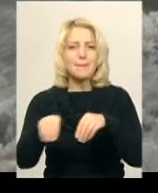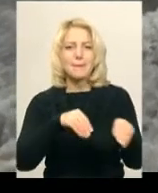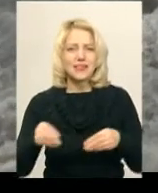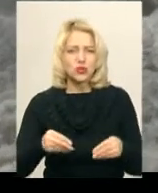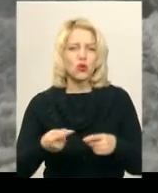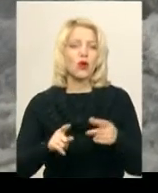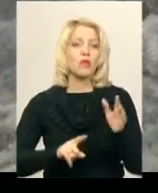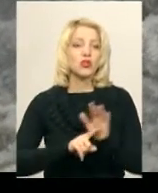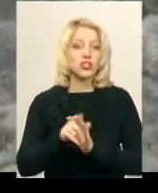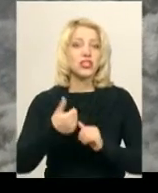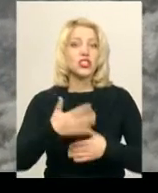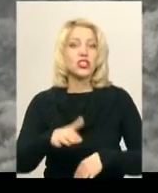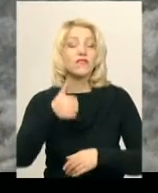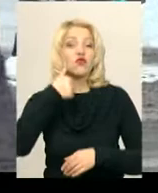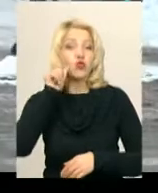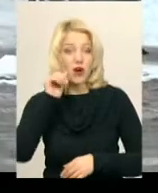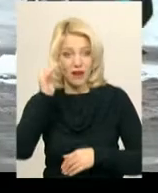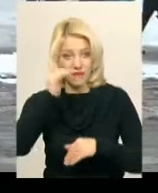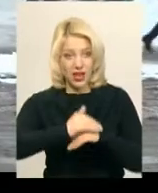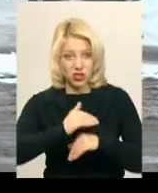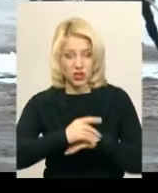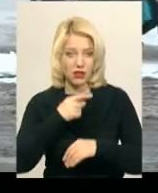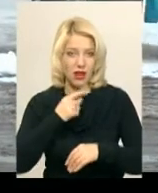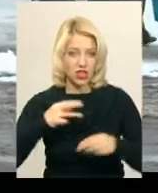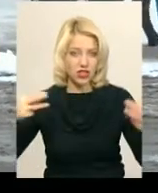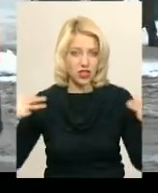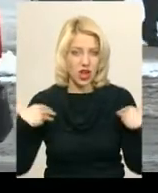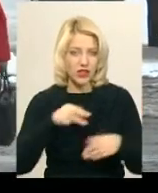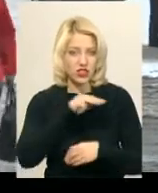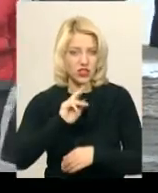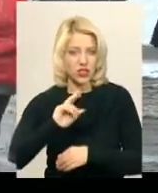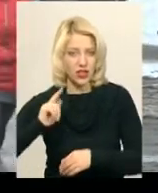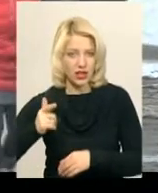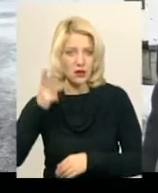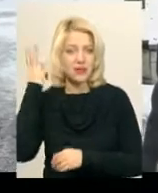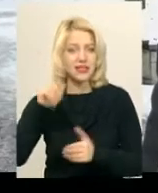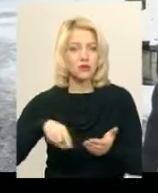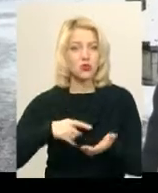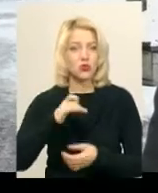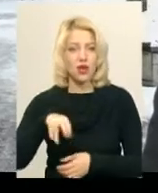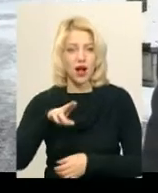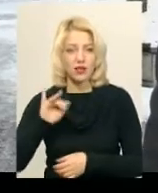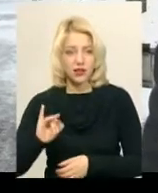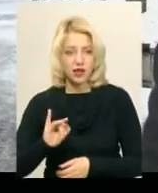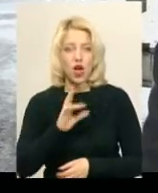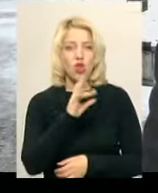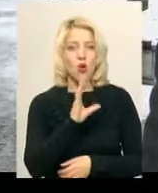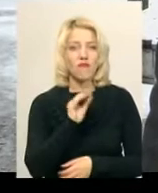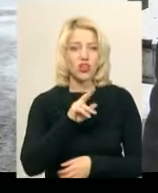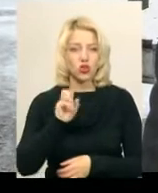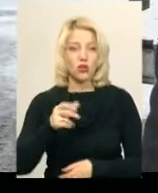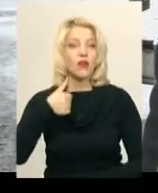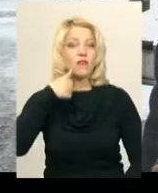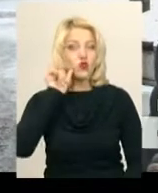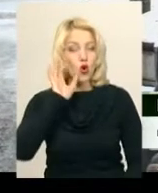почали ще вчора ввечері, каже начальник управління житлово-комунального господарства Хмельницької міської ради Василь Новачок. Вчора о 19